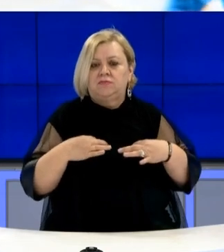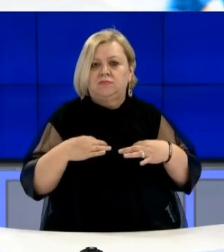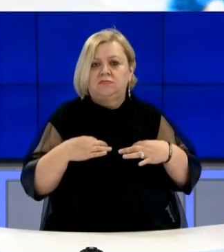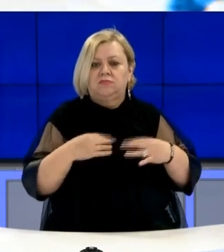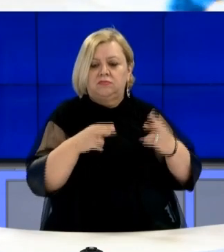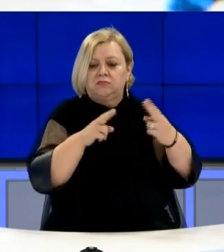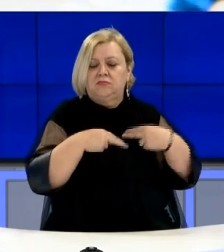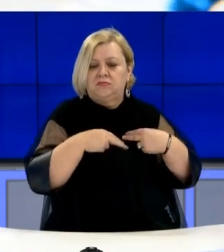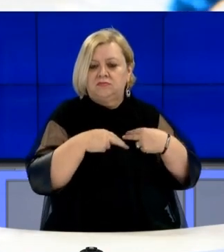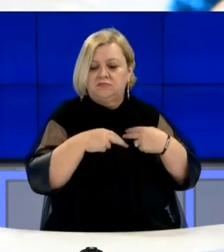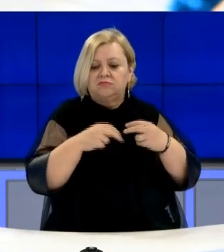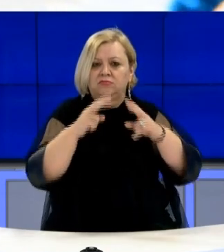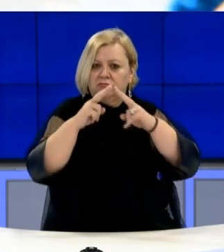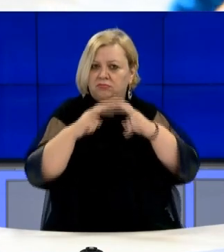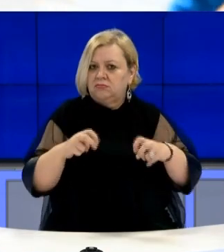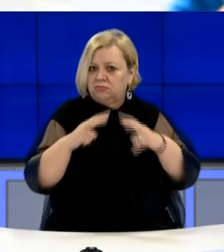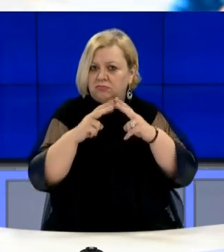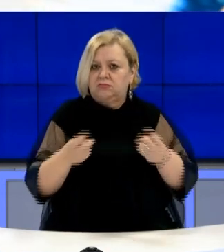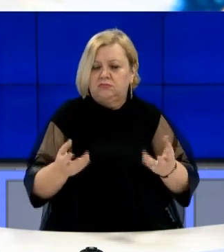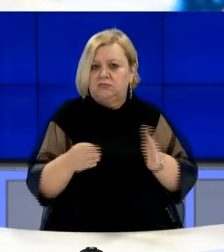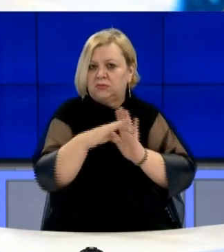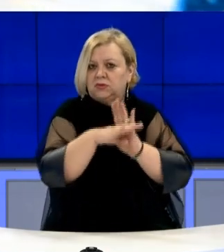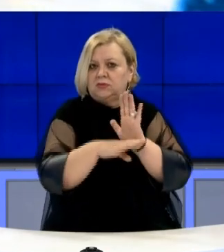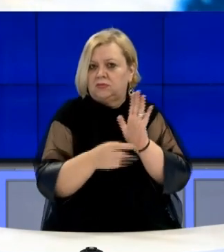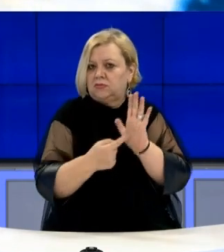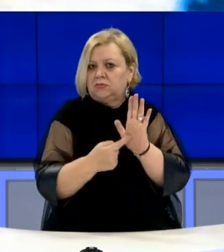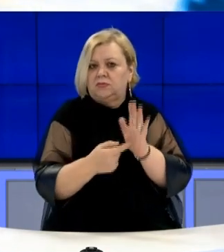kompetente pëjshvillojnë procedurat ligjore.